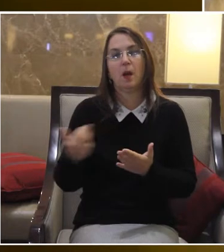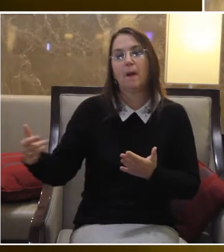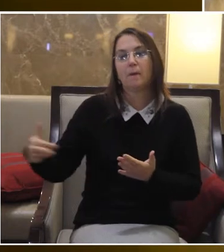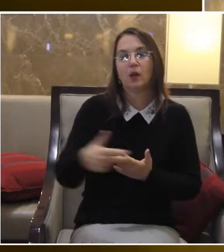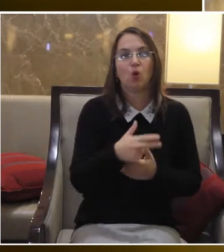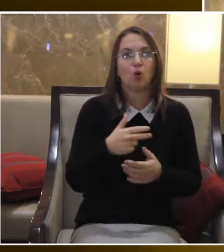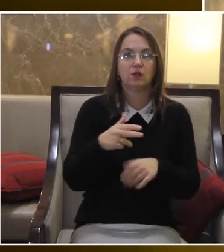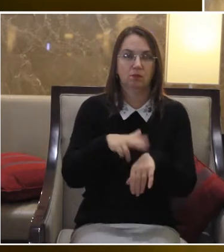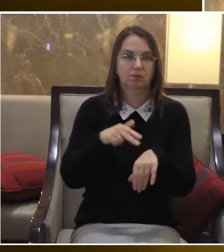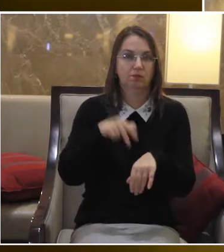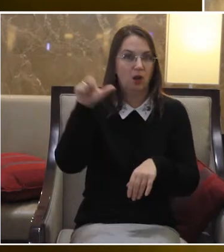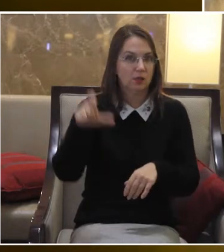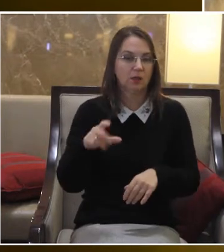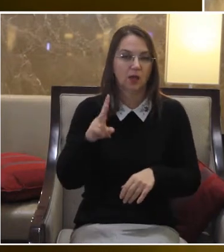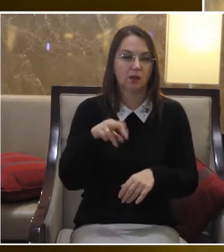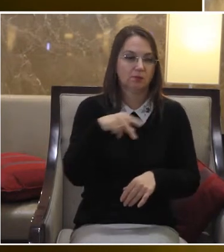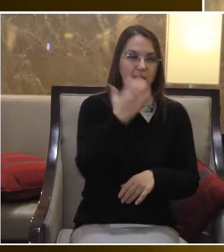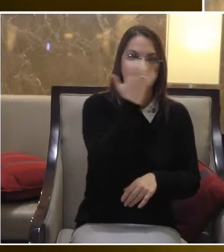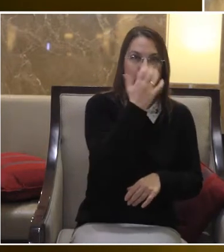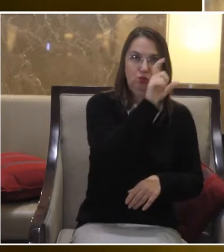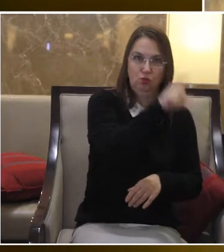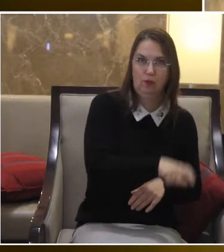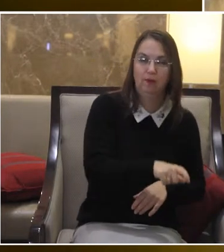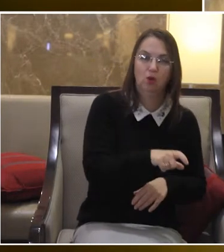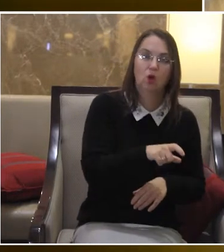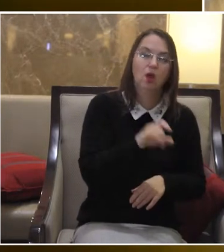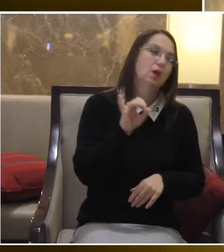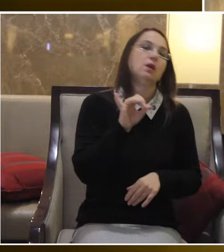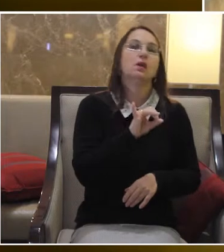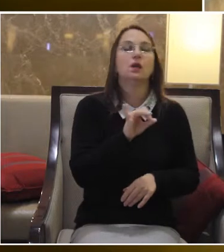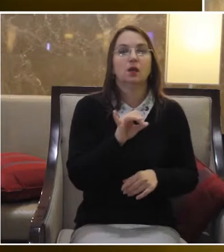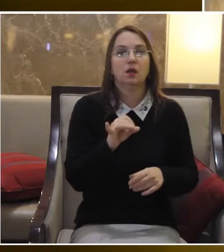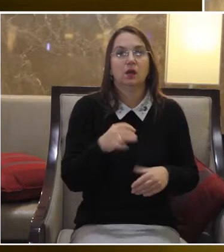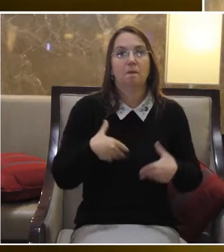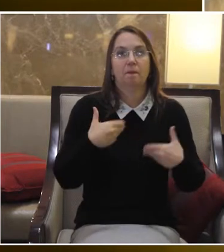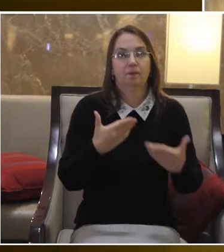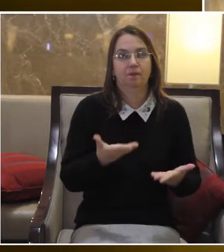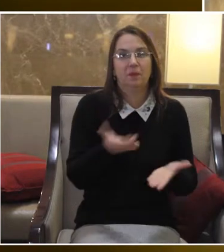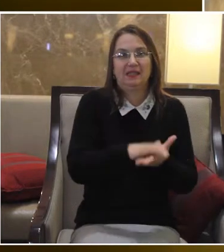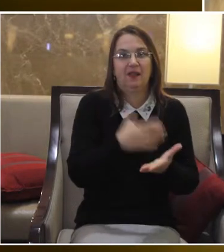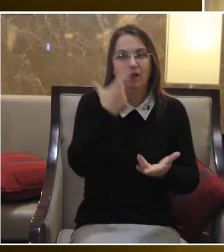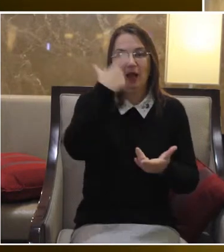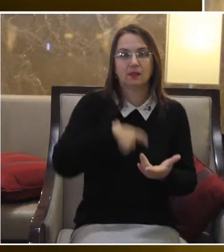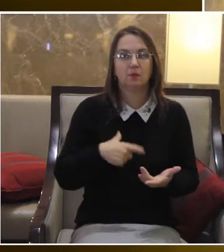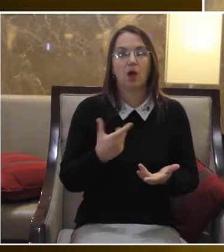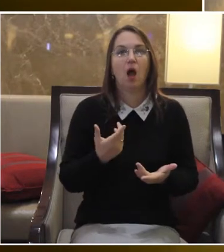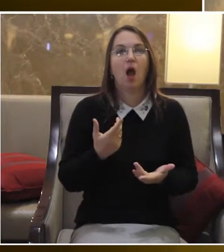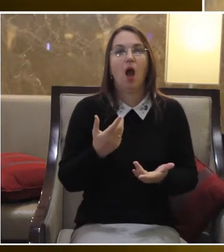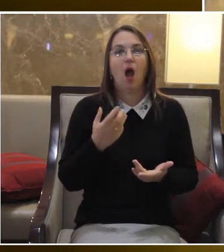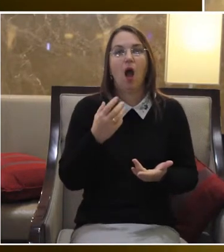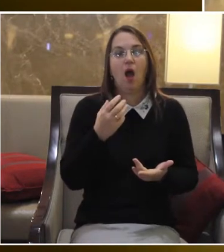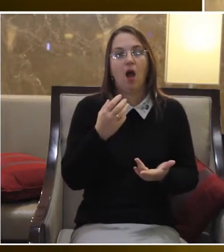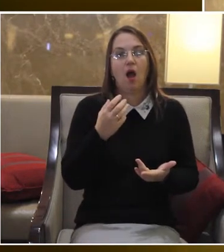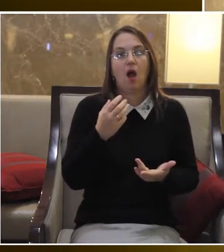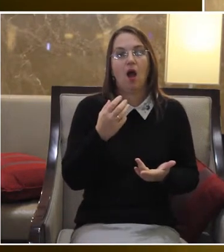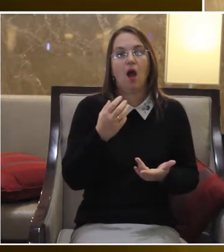до особи незрячої і представляється Але самі незрячі особи треба